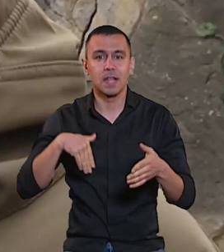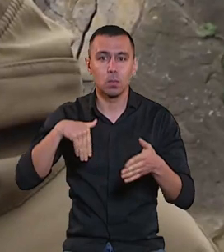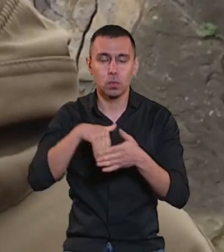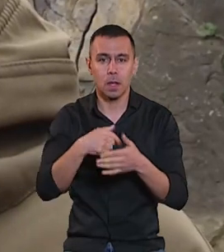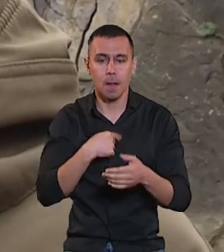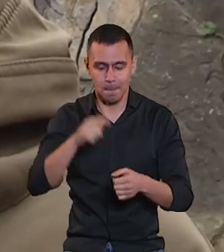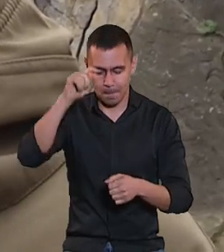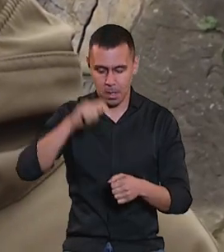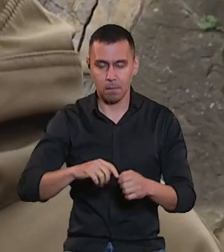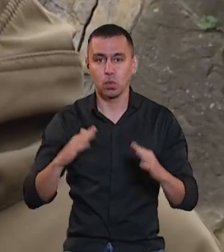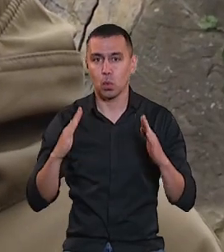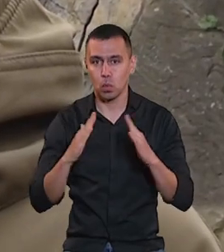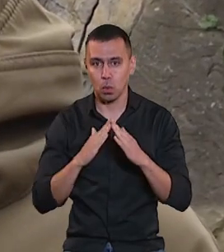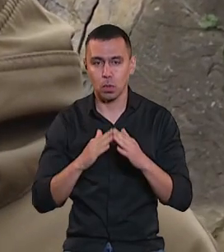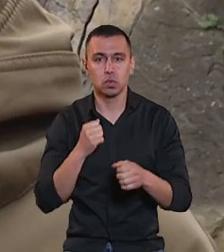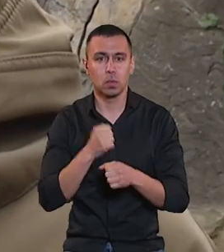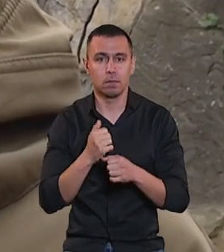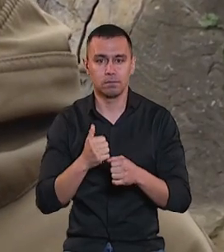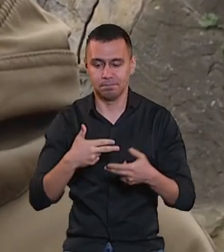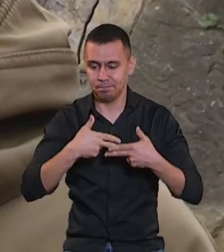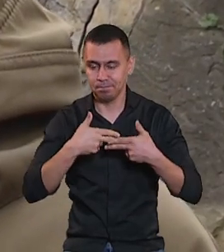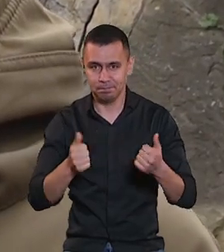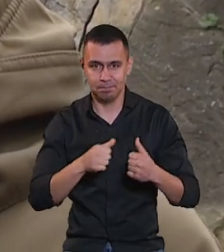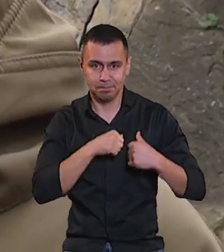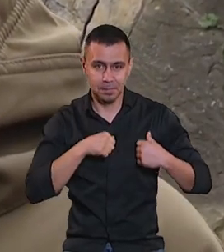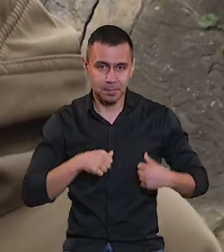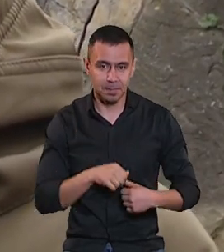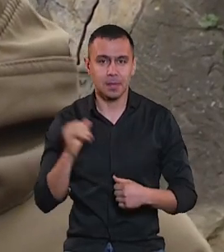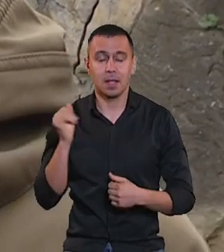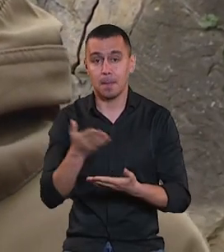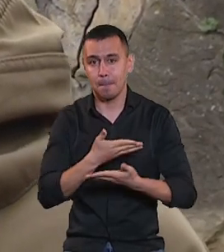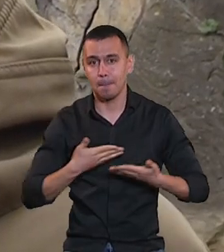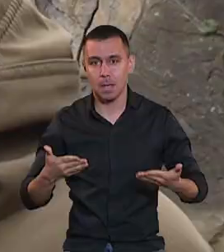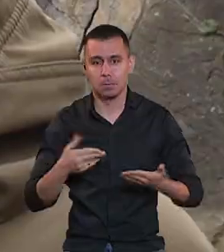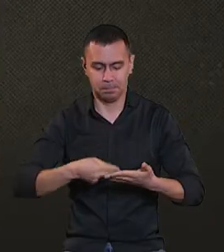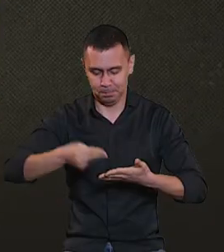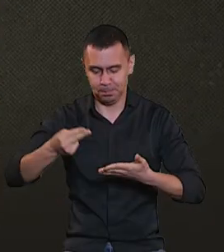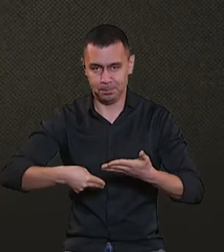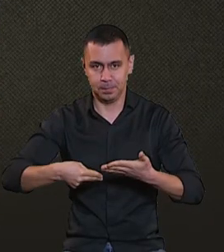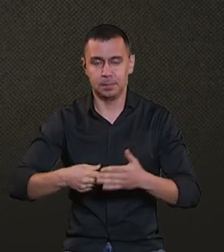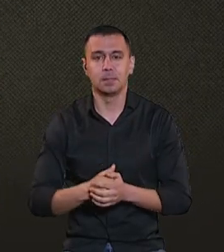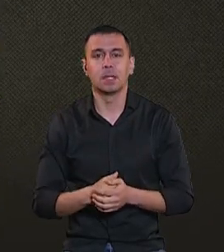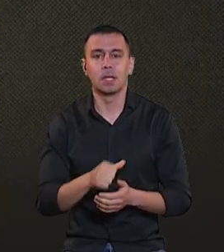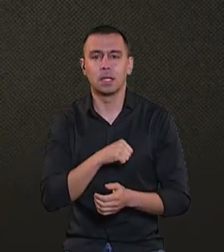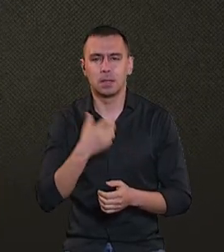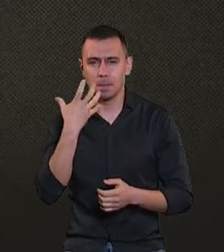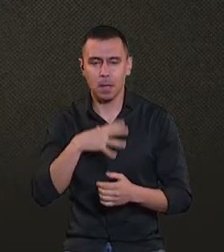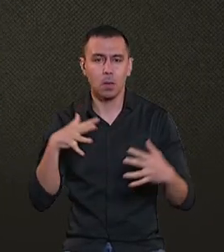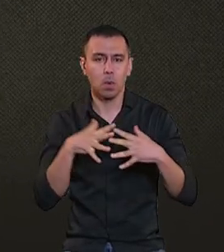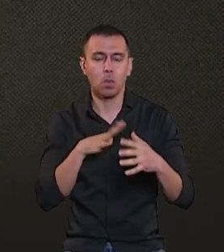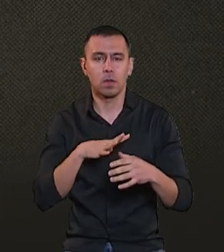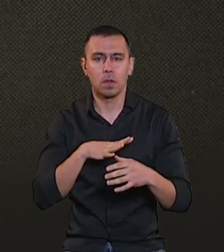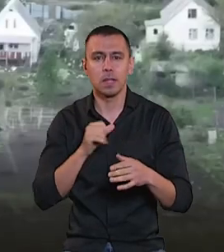я приїхав додома, зробив пропозицію і ми розписалися. Найзапекліші бої точилися в